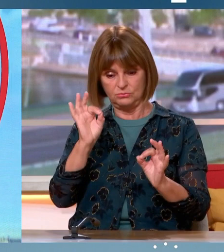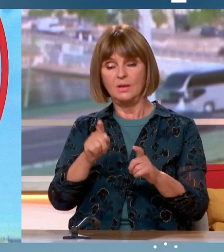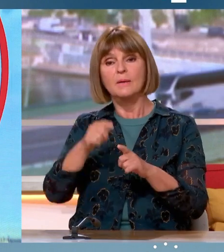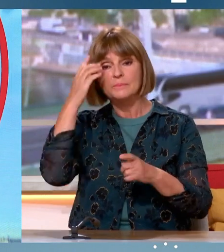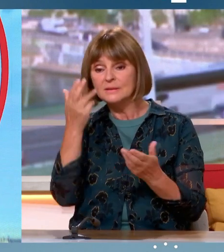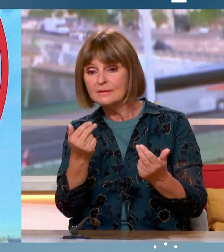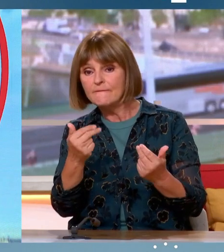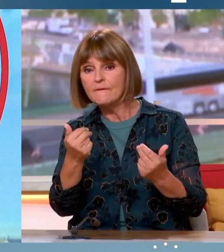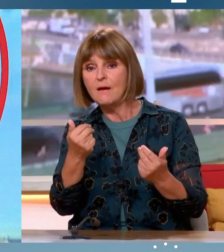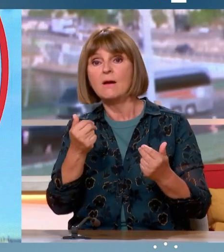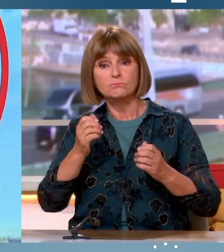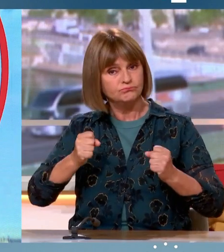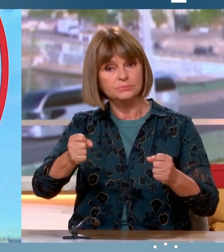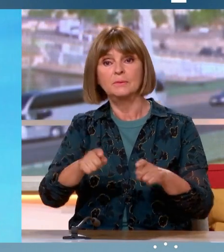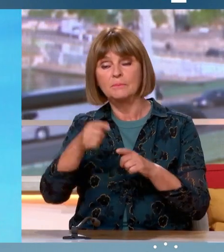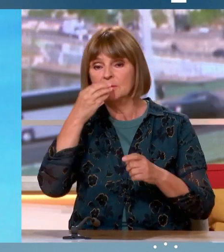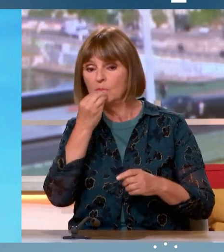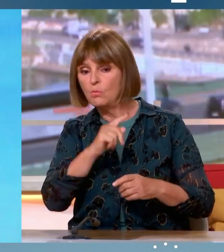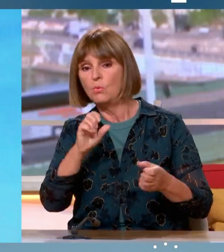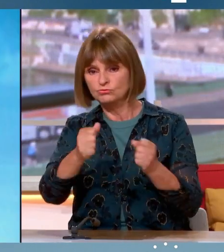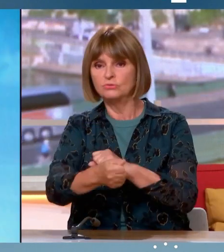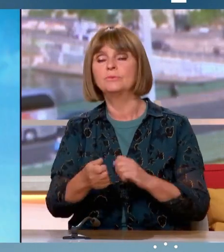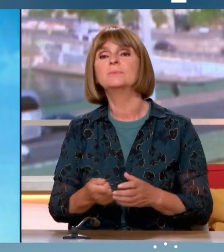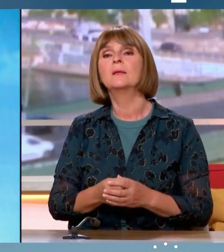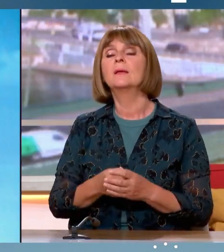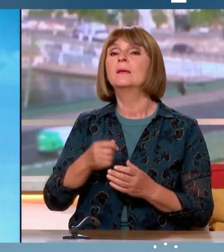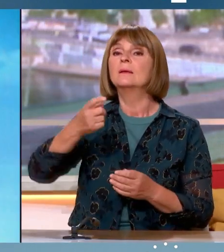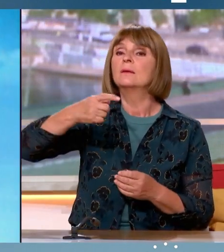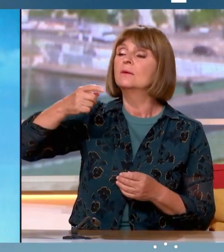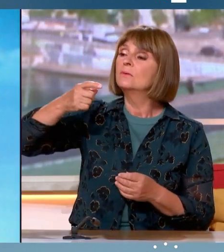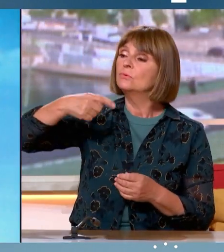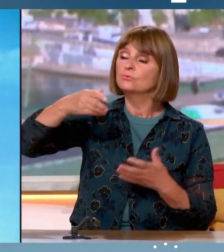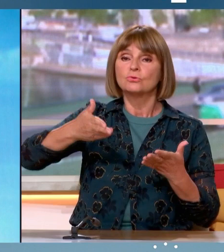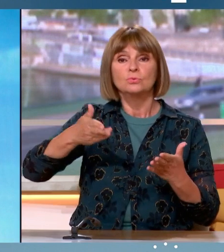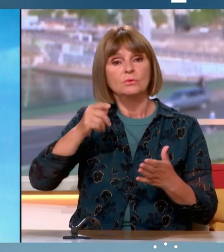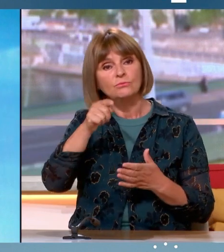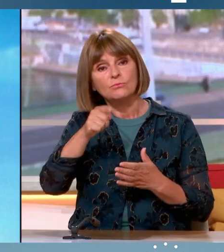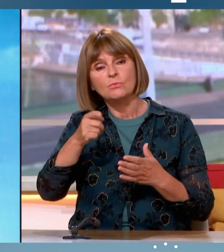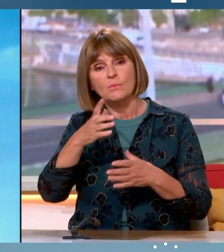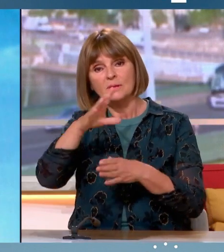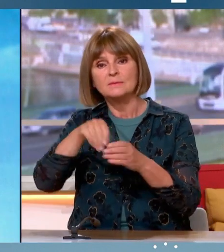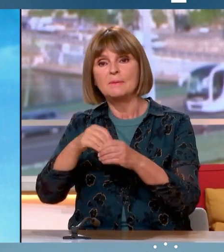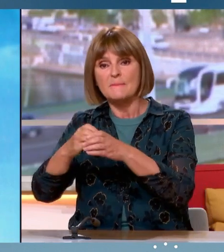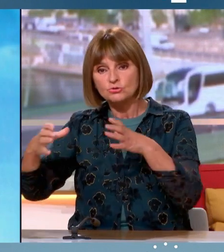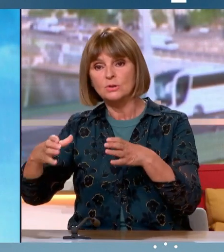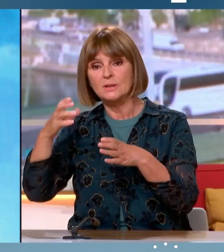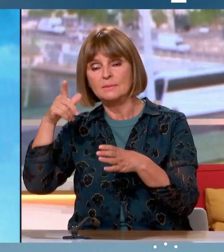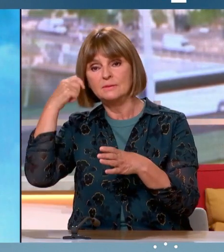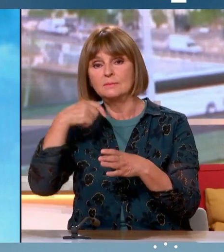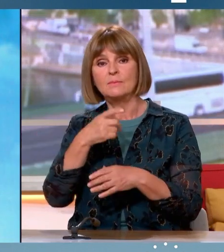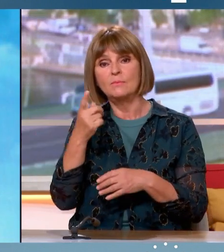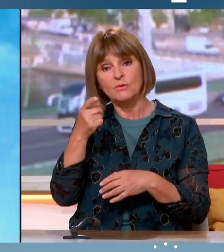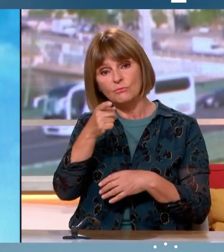le dit, on corrige, on est force de proposition. Aujourd'hui, vous appartenez à ce qui est encore la majorité présidentielle. Vous venez de la droite, des Républicains.